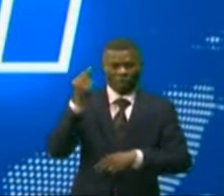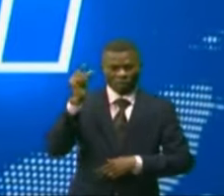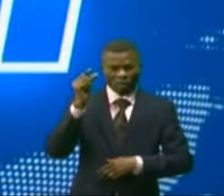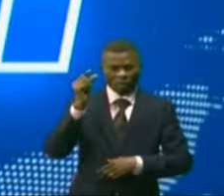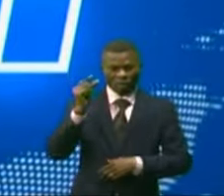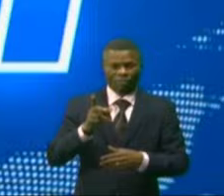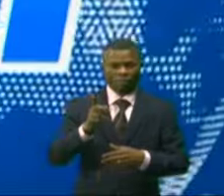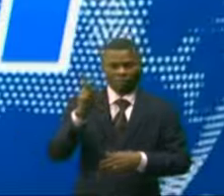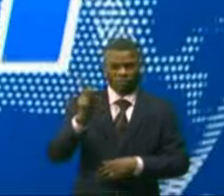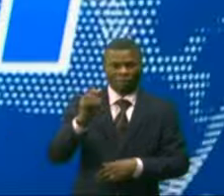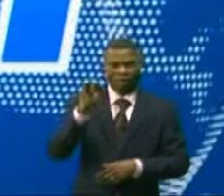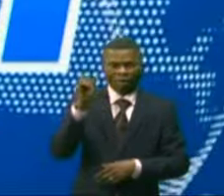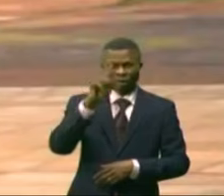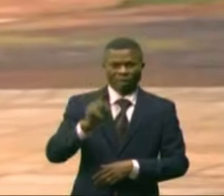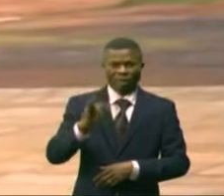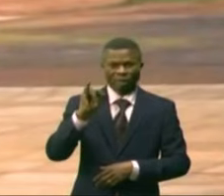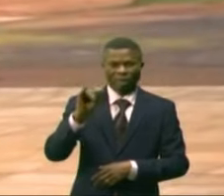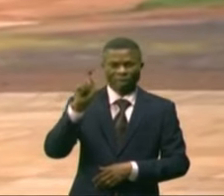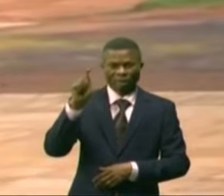Kizito Pakabomba.